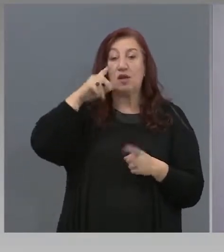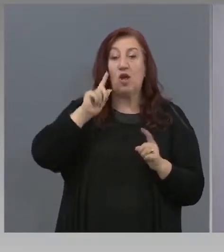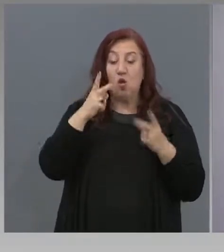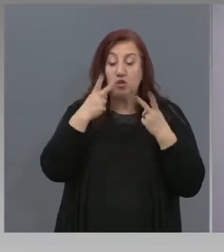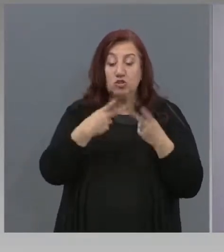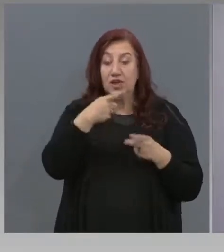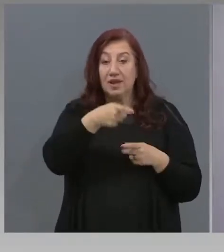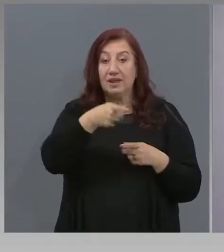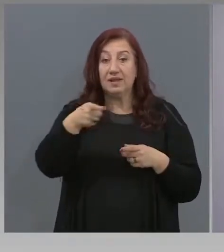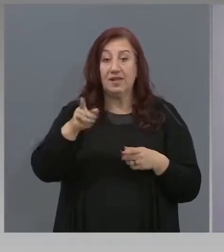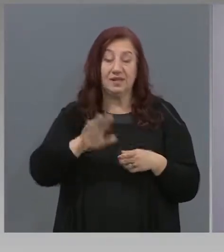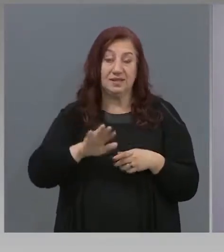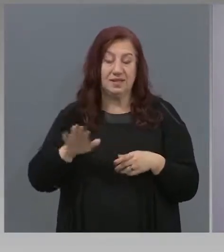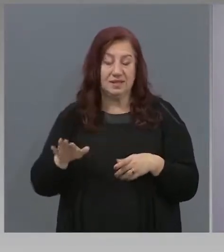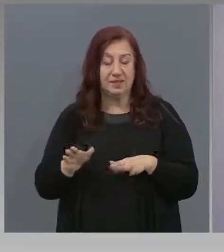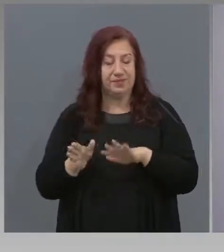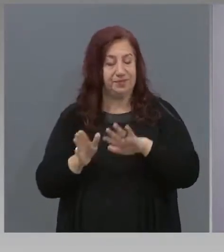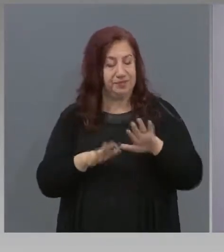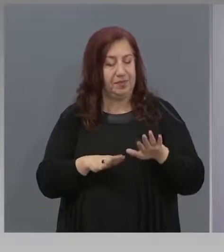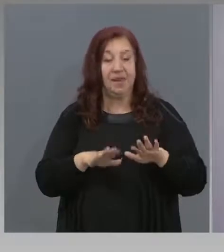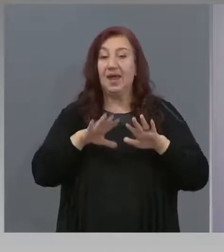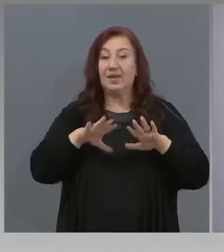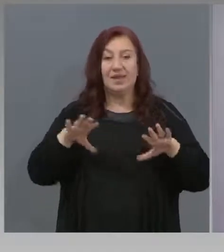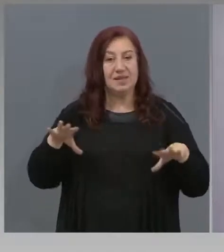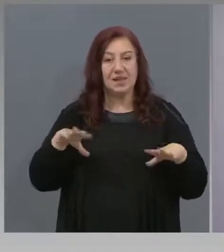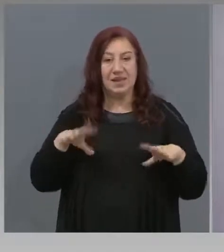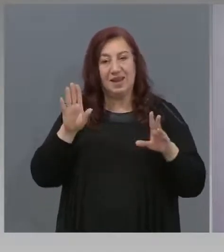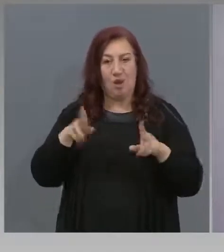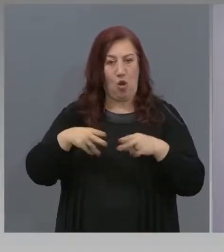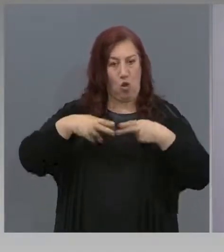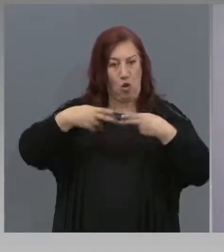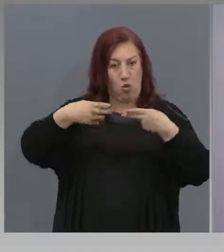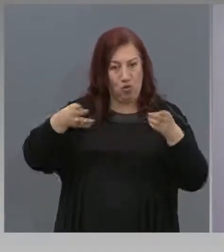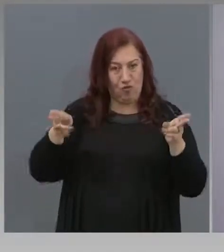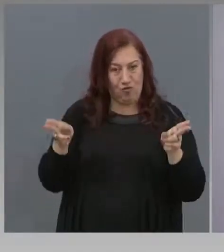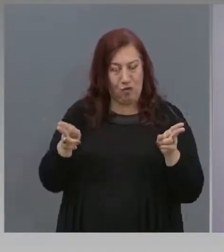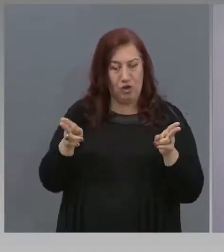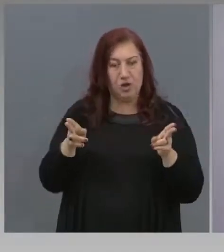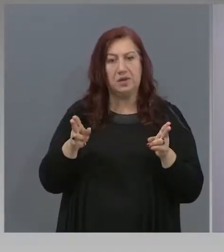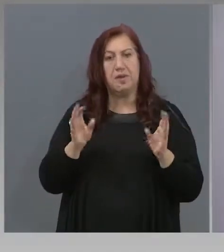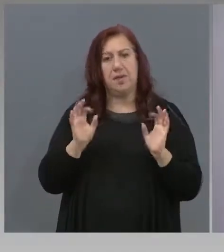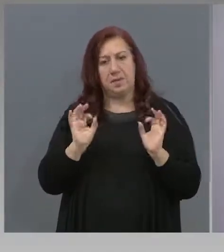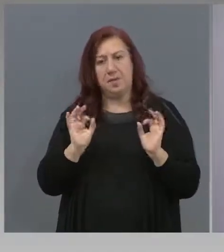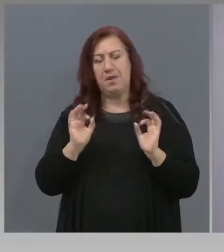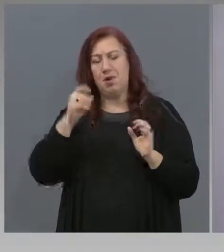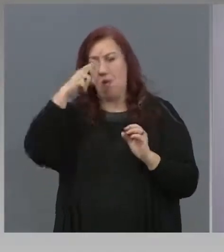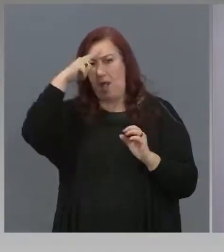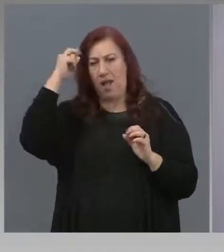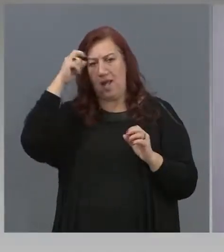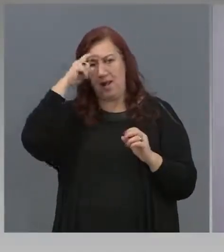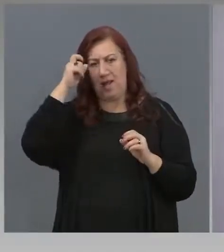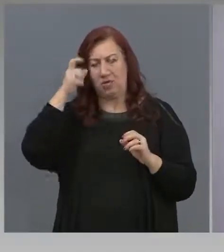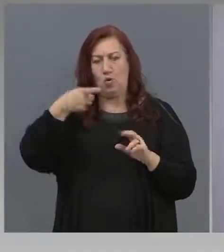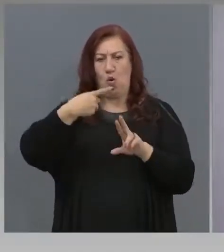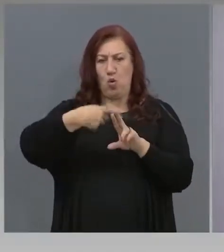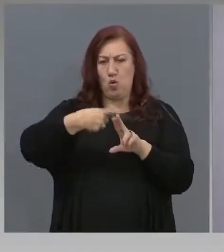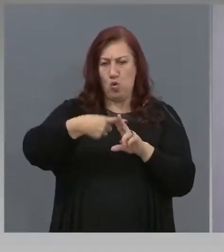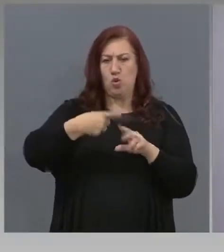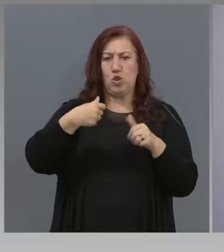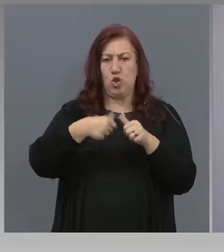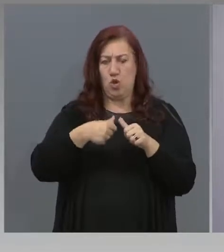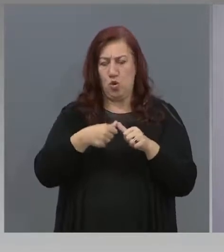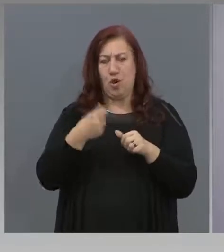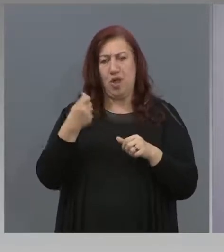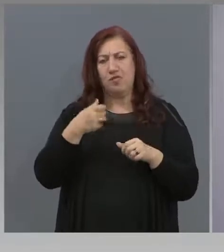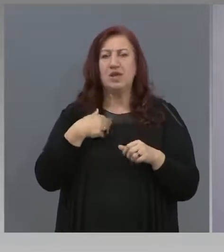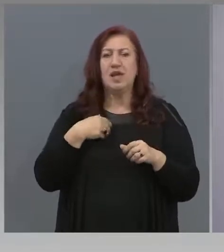градини, когато отворят, ако това е през летните месеци, ще има така наречените сборни